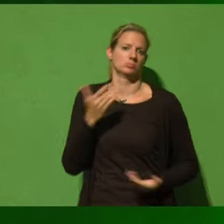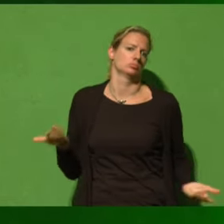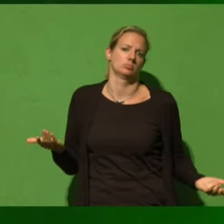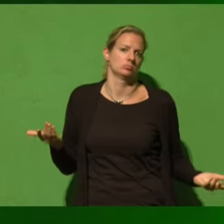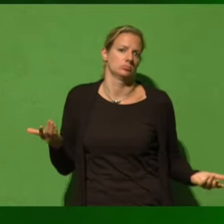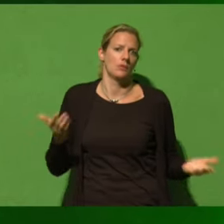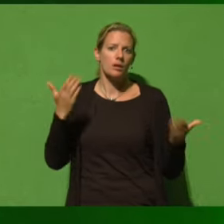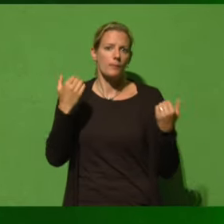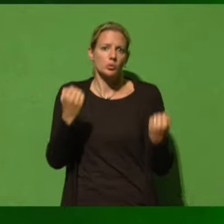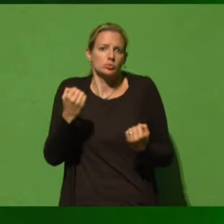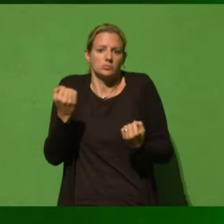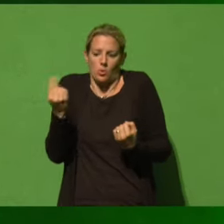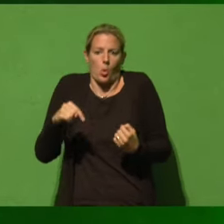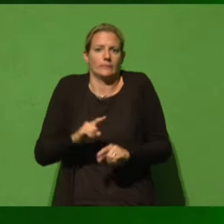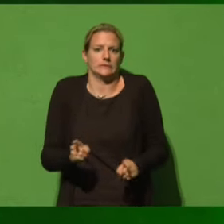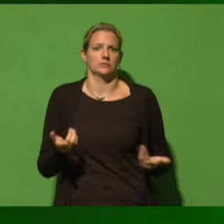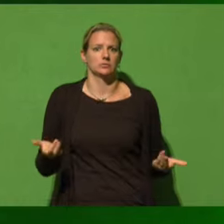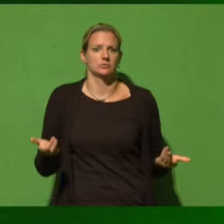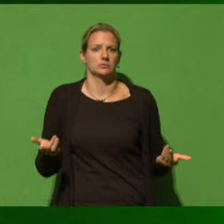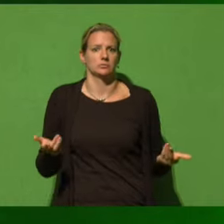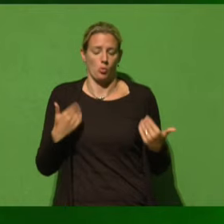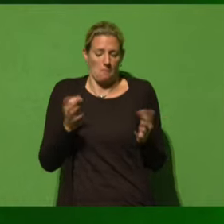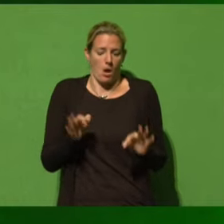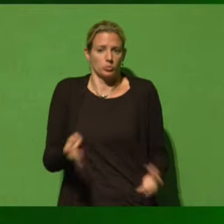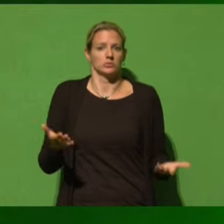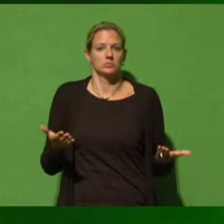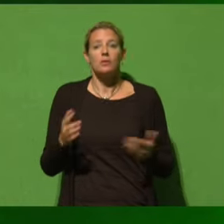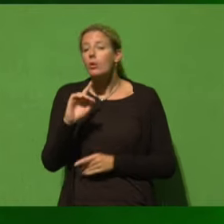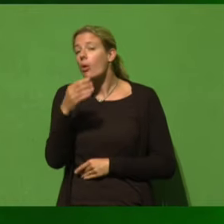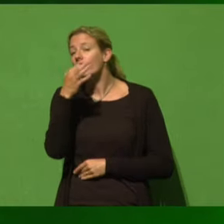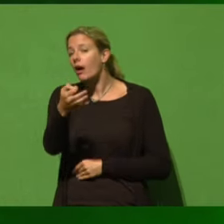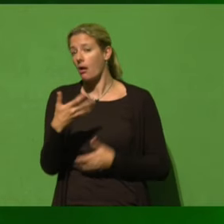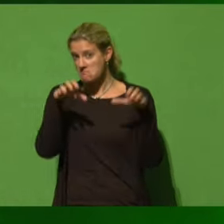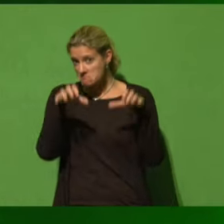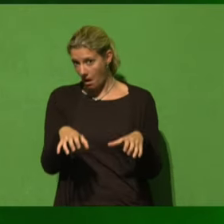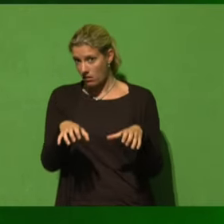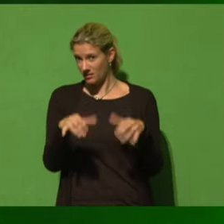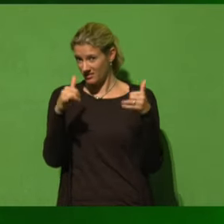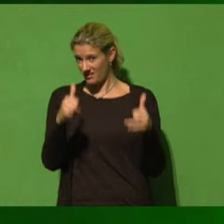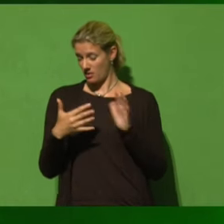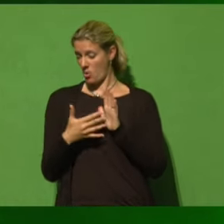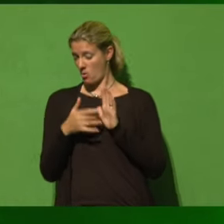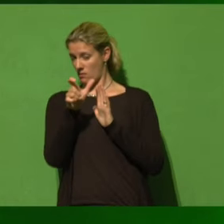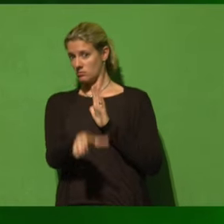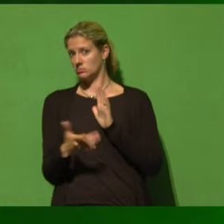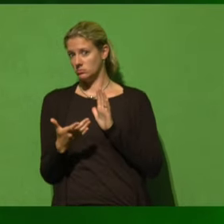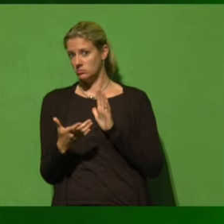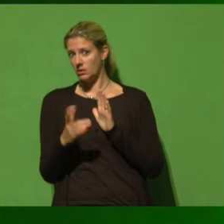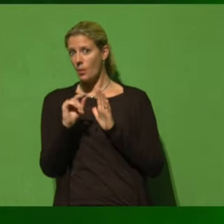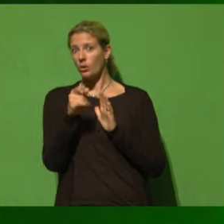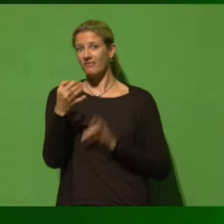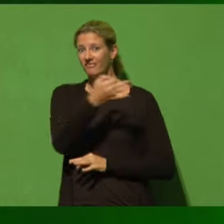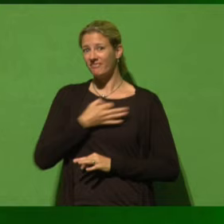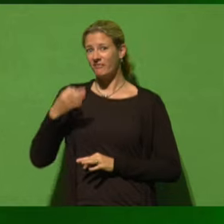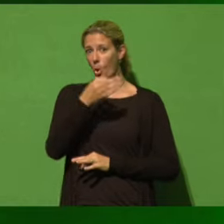Klimaschutz ist nicht gekommen in der Form, wie wir ihn brauchen. Sind die Banken jetzt so reguliert, dass sie keine Gefahr mehr für den Wohlstand sind